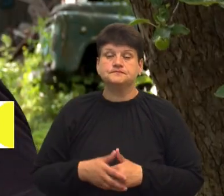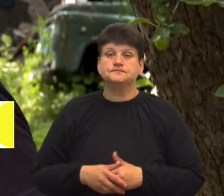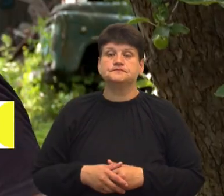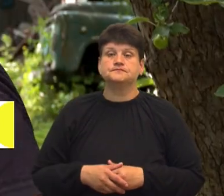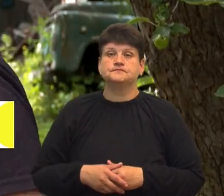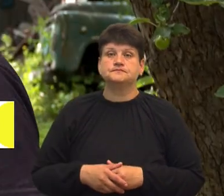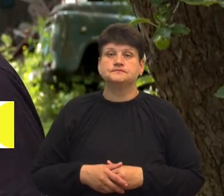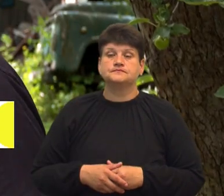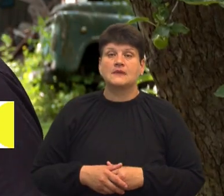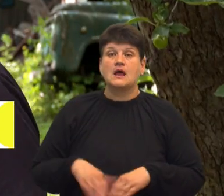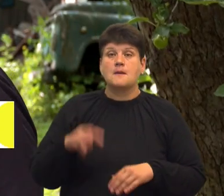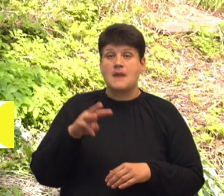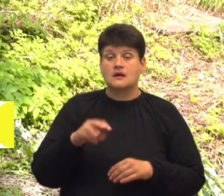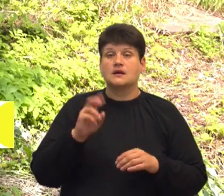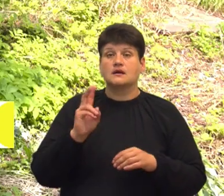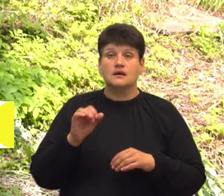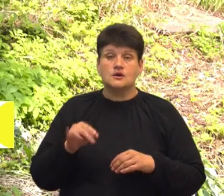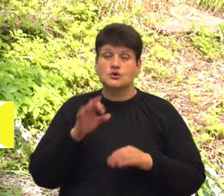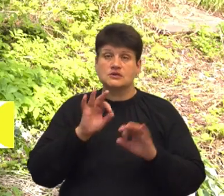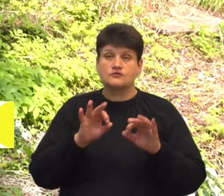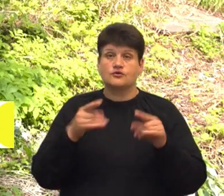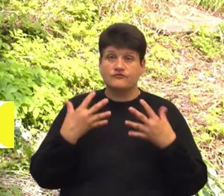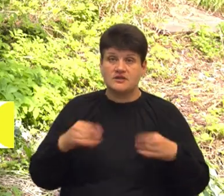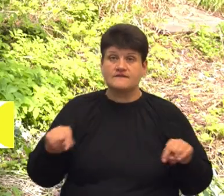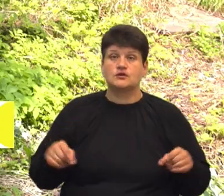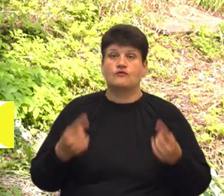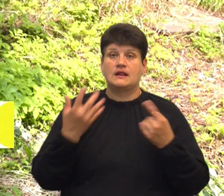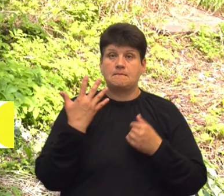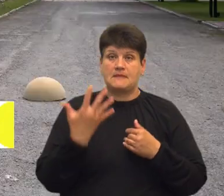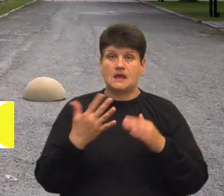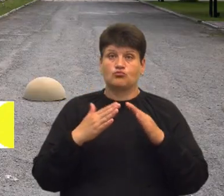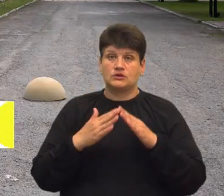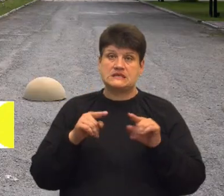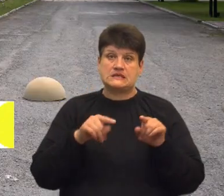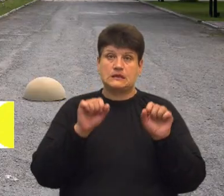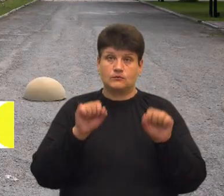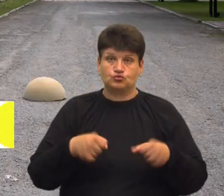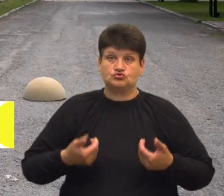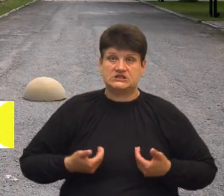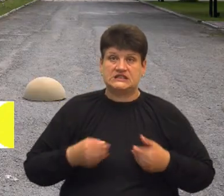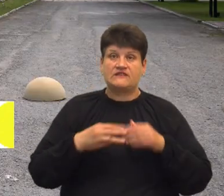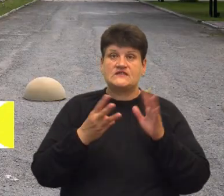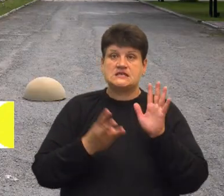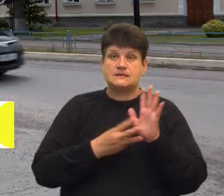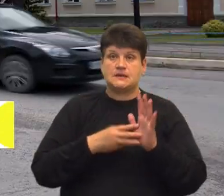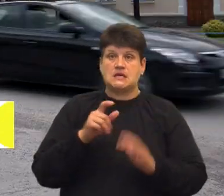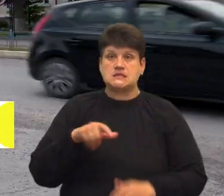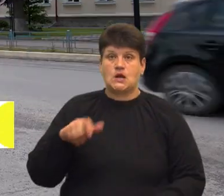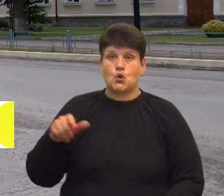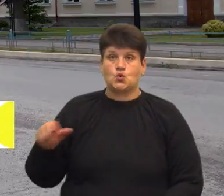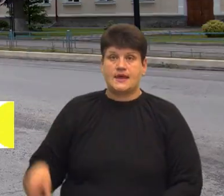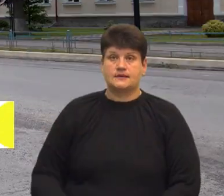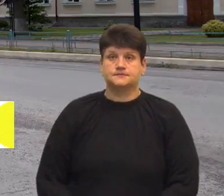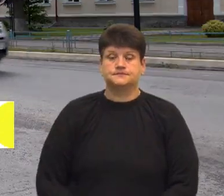Майкл розповів, що організація вже відновила п'ять будинків, у них зможуть жити 18 людей. Тетяна Панченко, Андрій Міц,